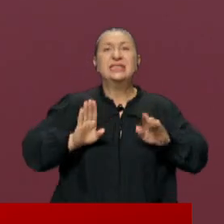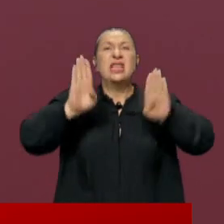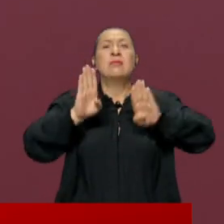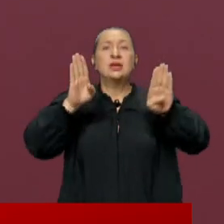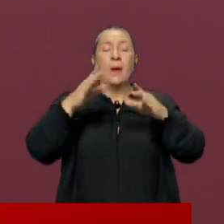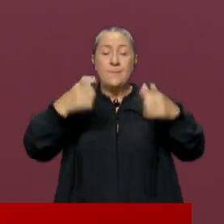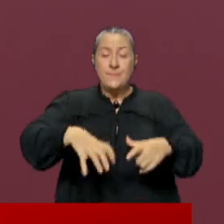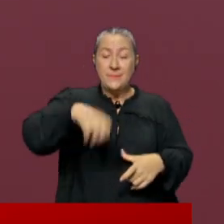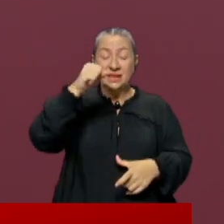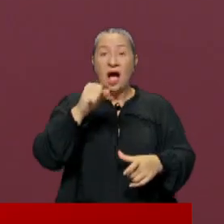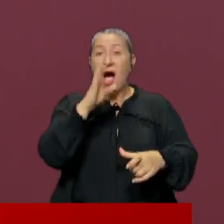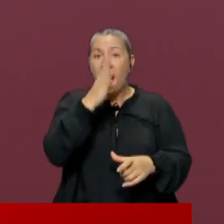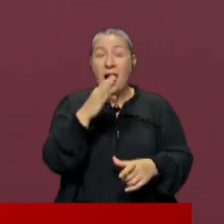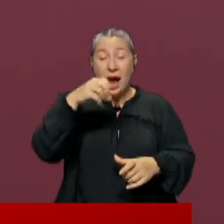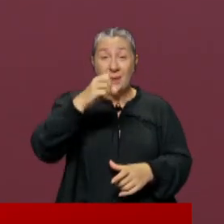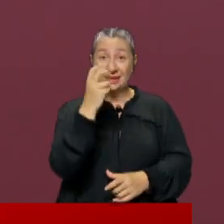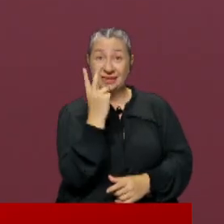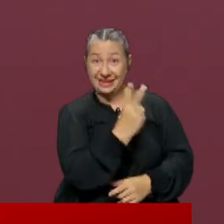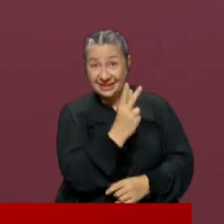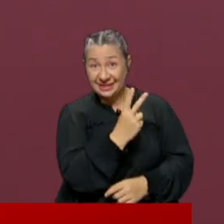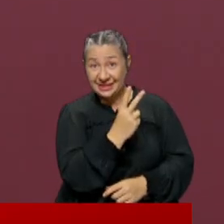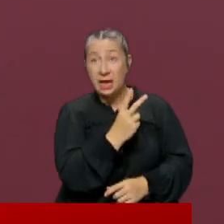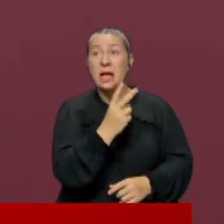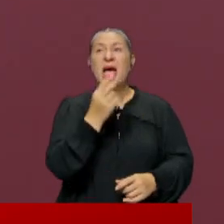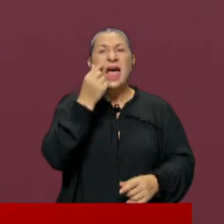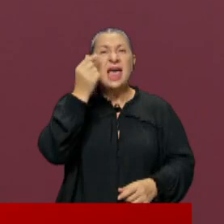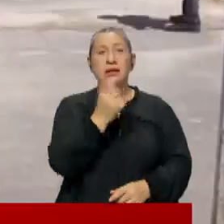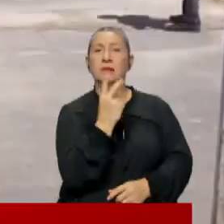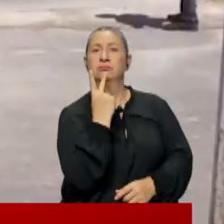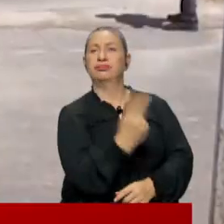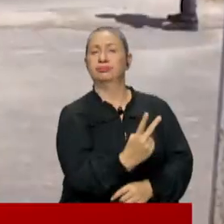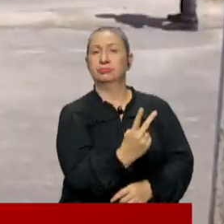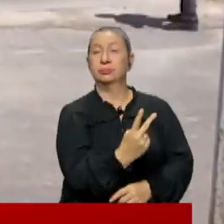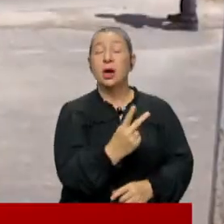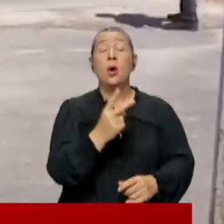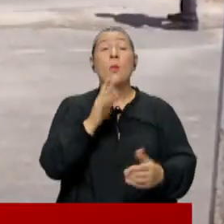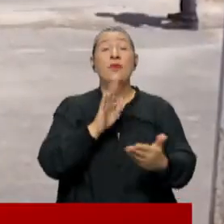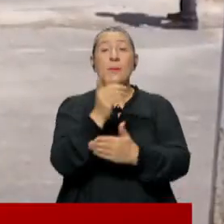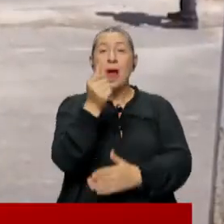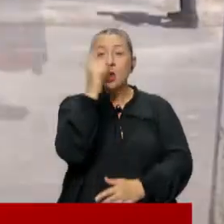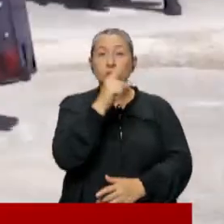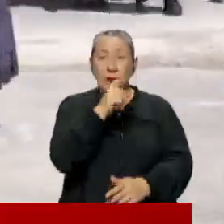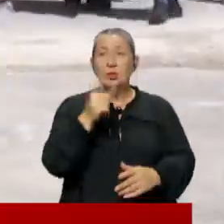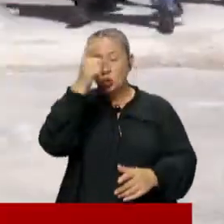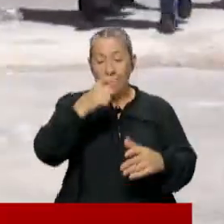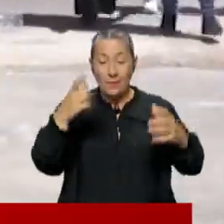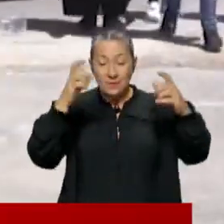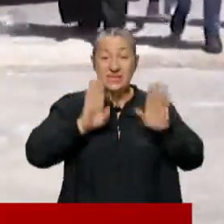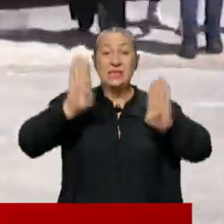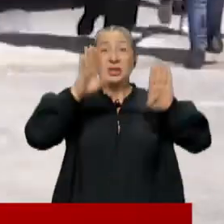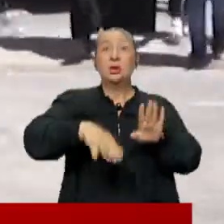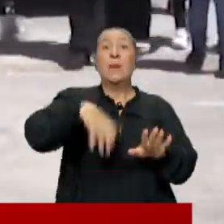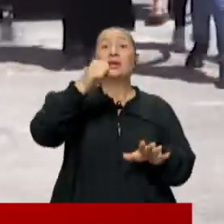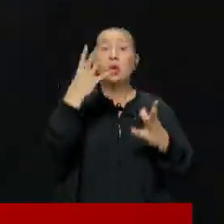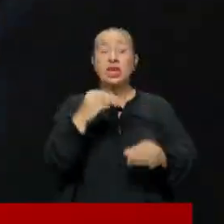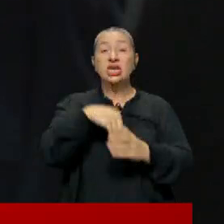haline getiren Adalet ve Kalkınma Partisi'nin bizatihi kendisidir. Muhalefetin para karşılığı Türkiye sığınmacı merkezi olduğu sözlerine